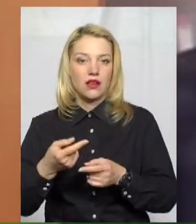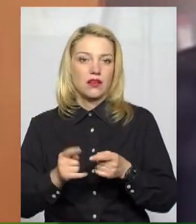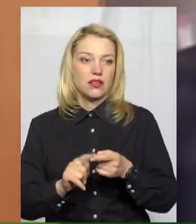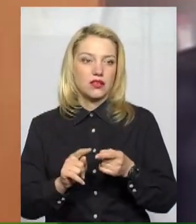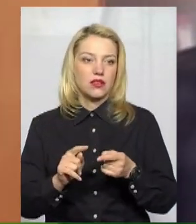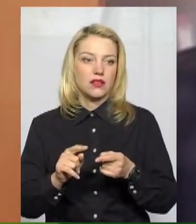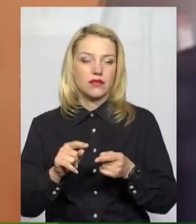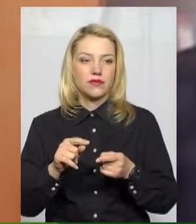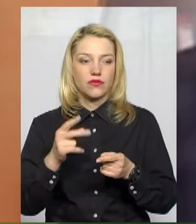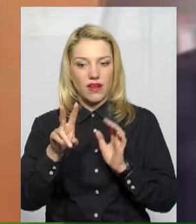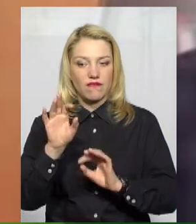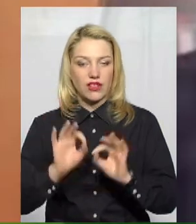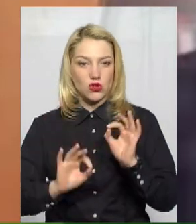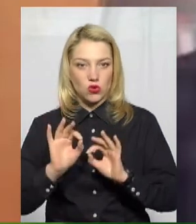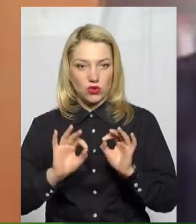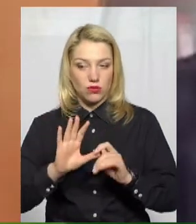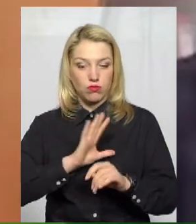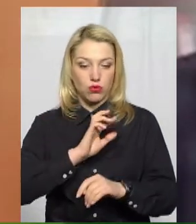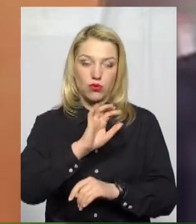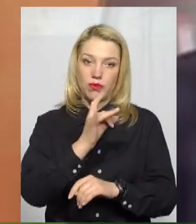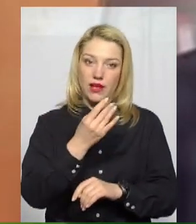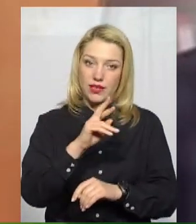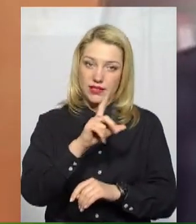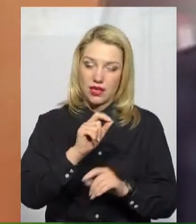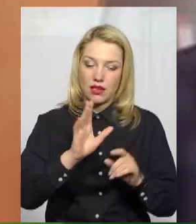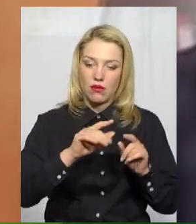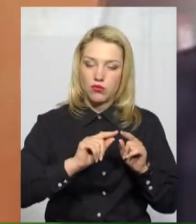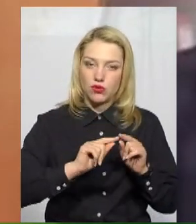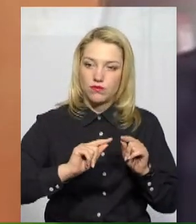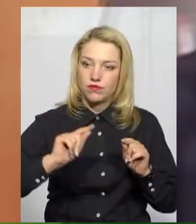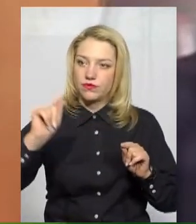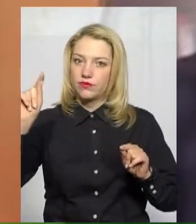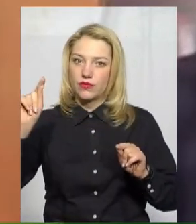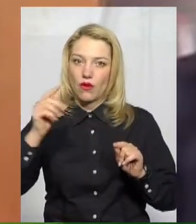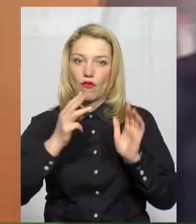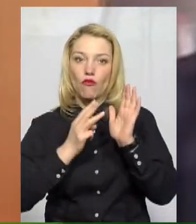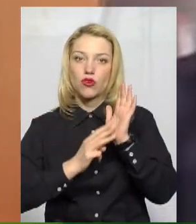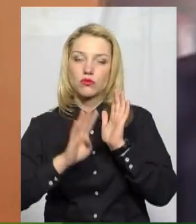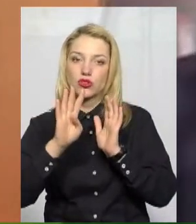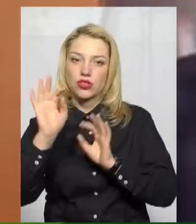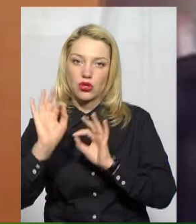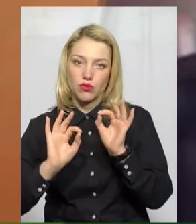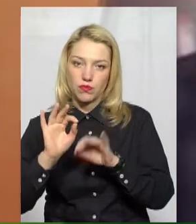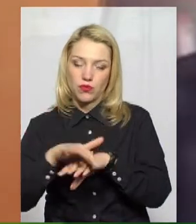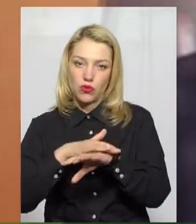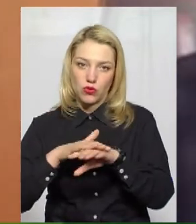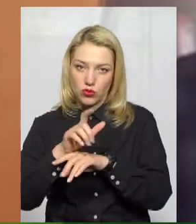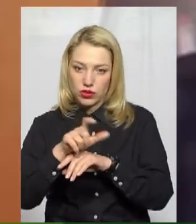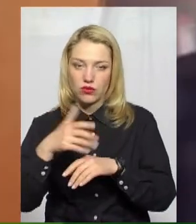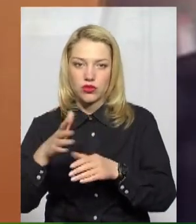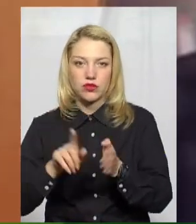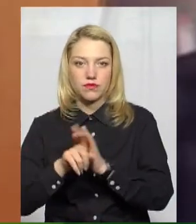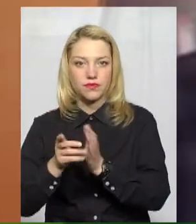березні і 84% у квітні. І зараз по динаміці